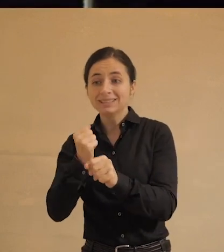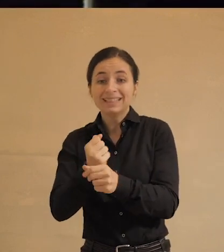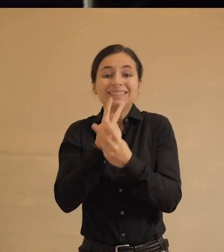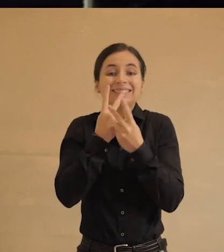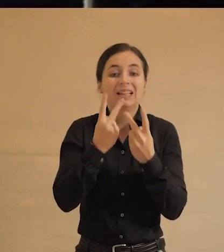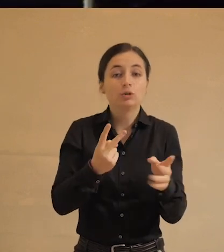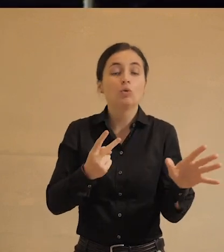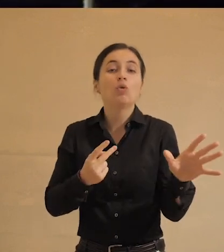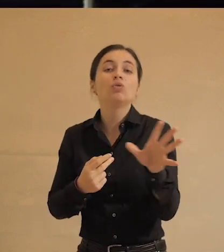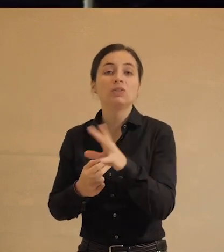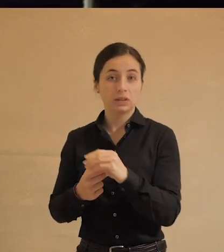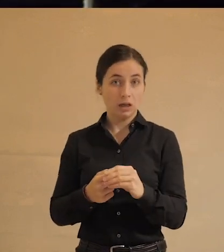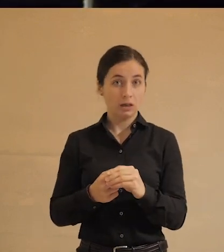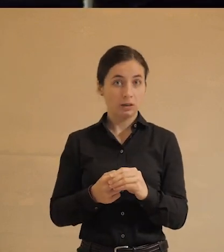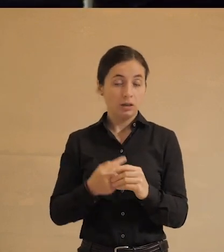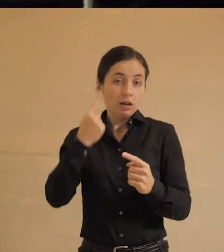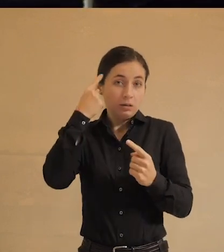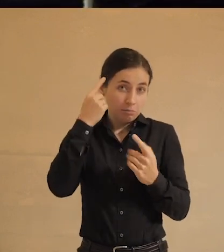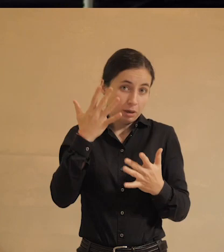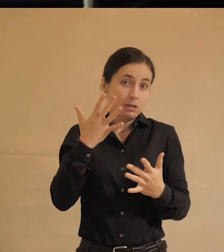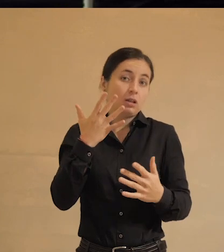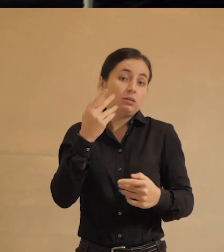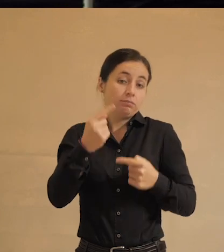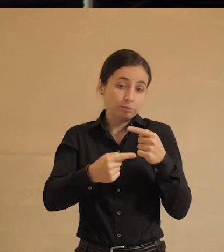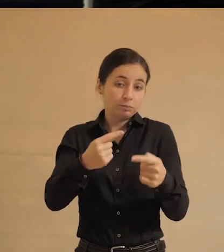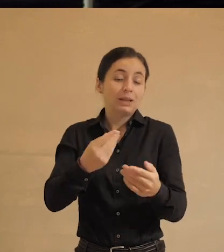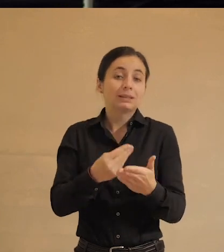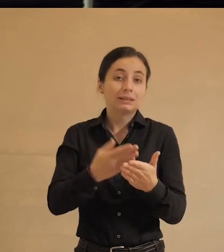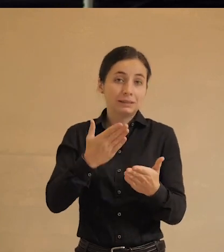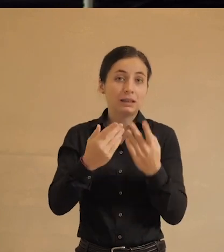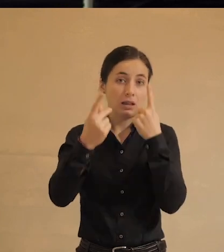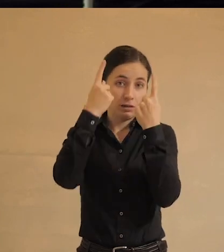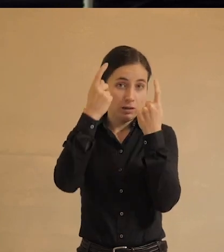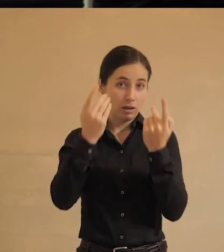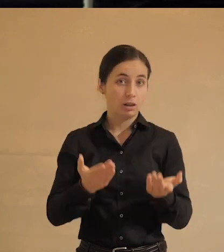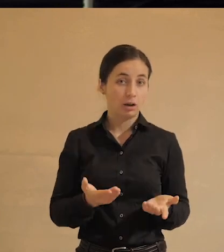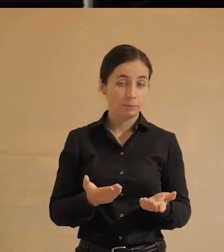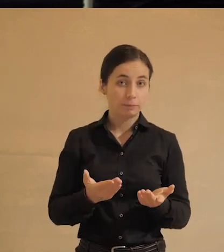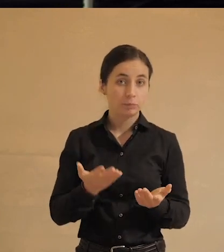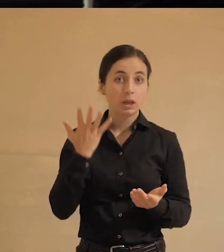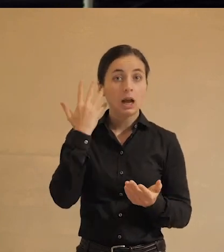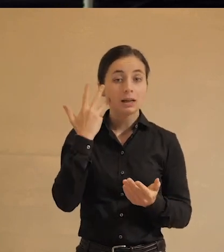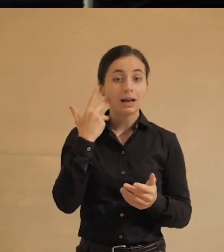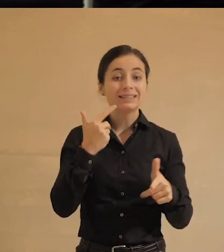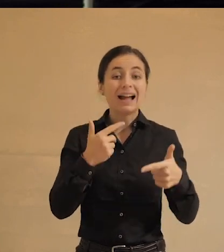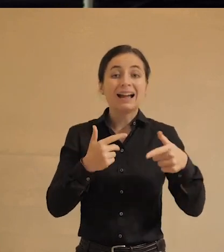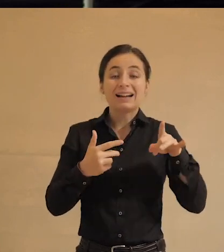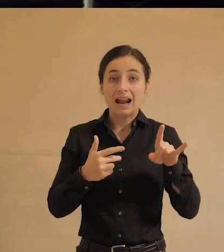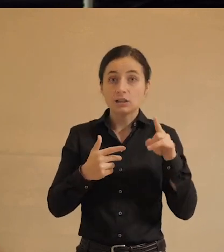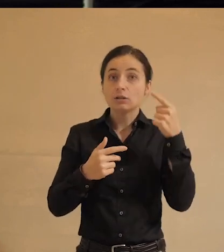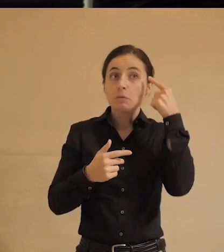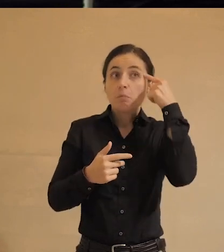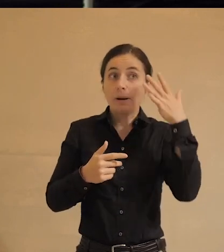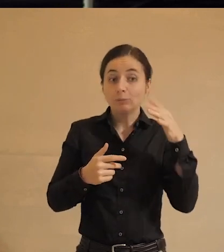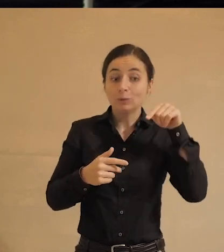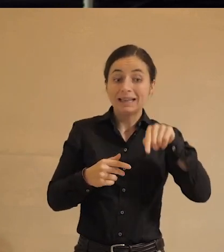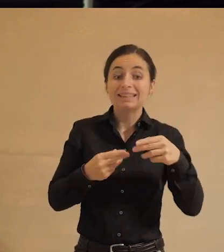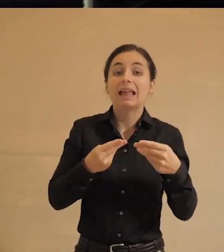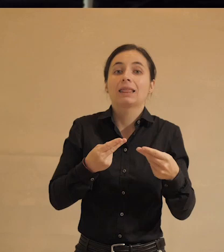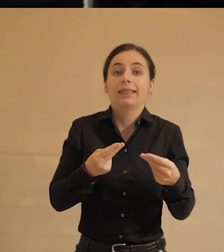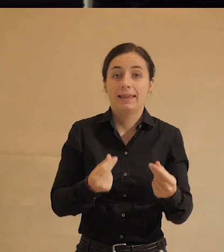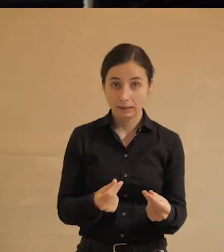Поэтому им не очень понятна сама концепция ценных данных. Когда, кстати, граждане поймут, что данные – это деньги,